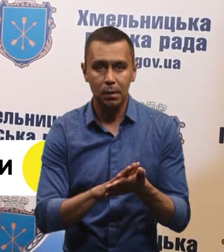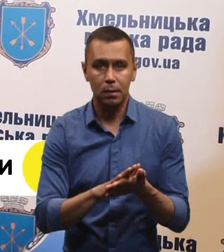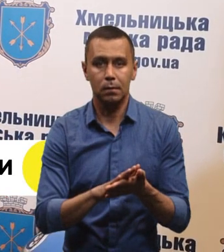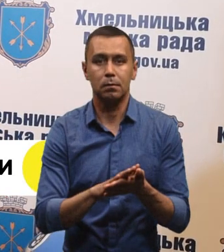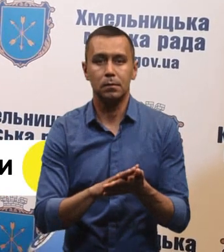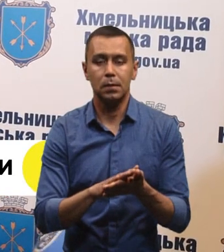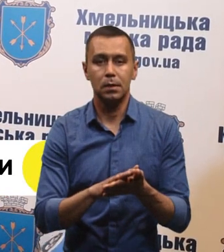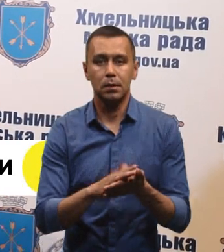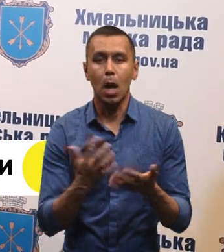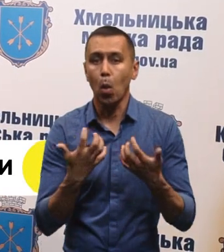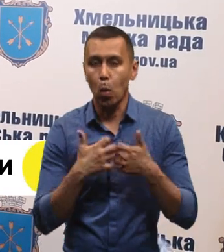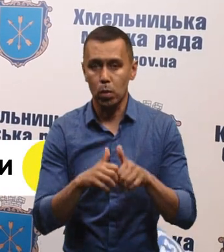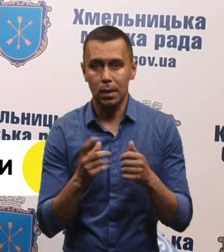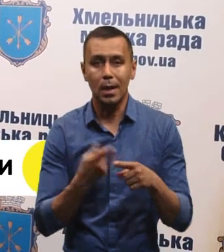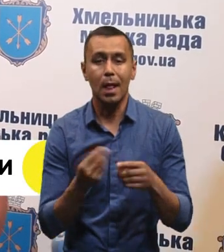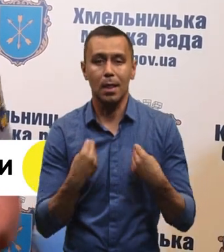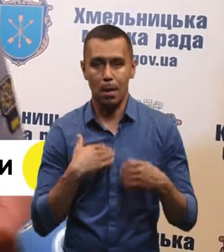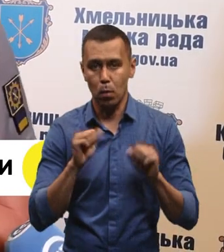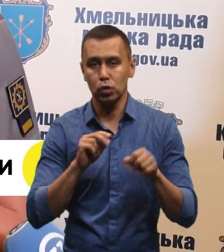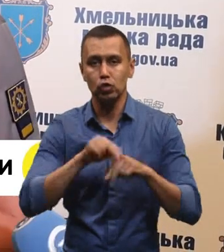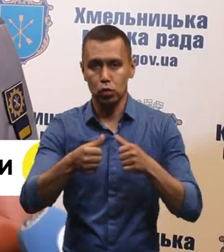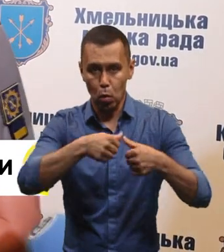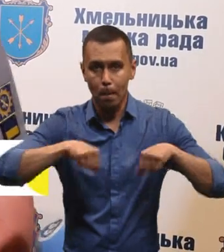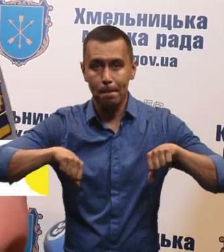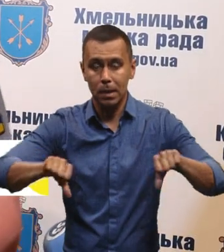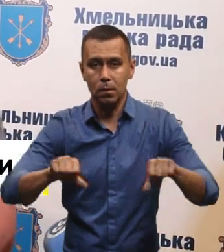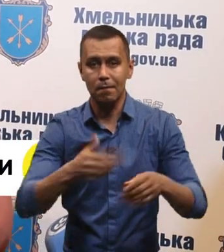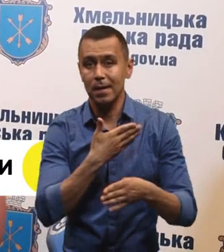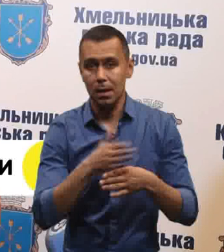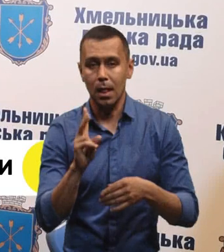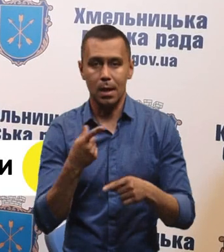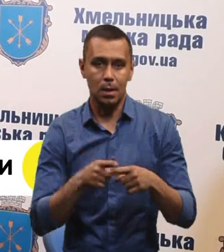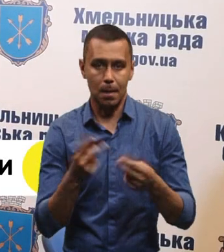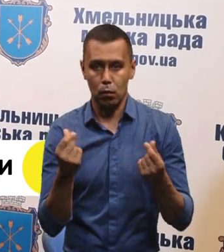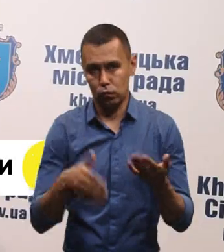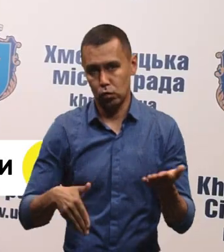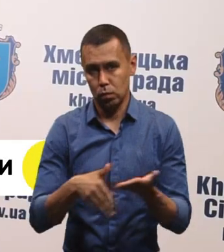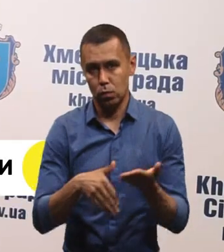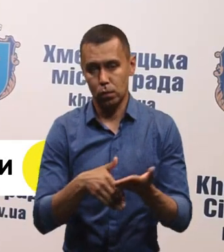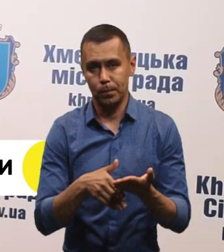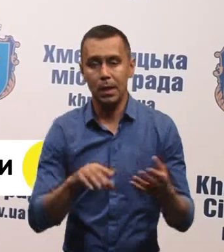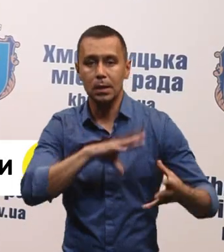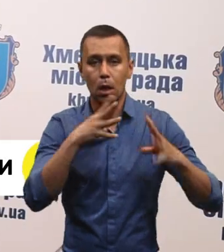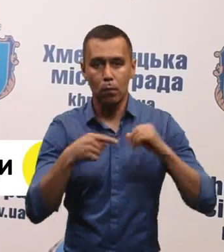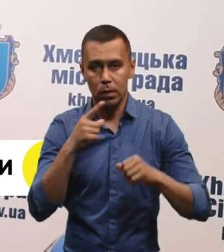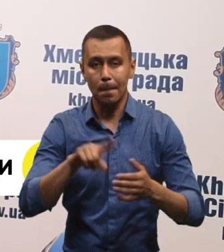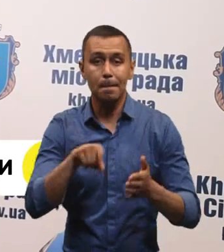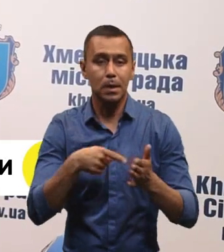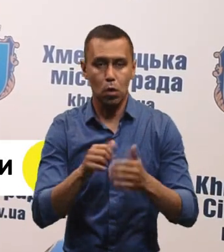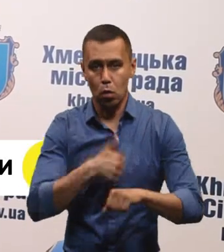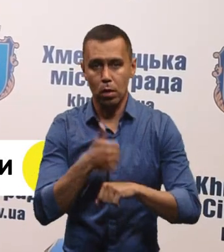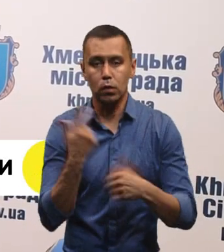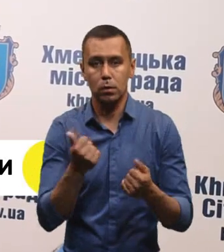накладна рахунок, це дасть нам можливість через комісію виділяти на це матеріальну допомогу. Загалом, каже міський голова, на